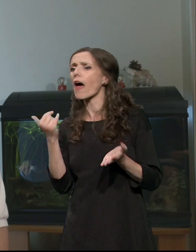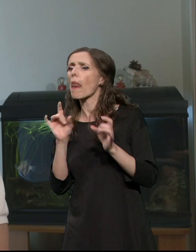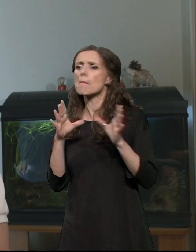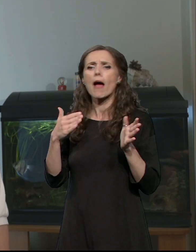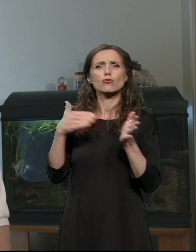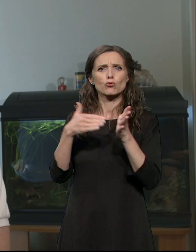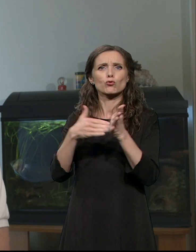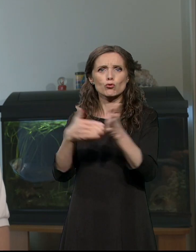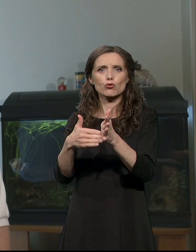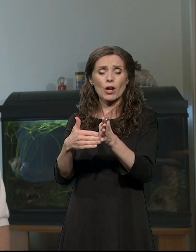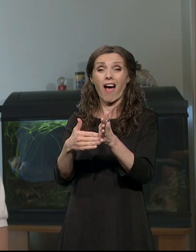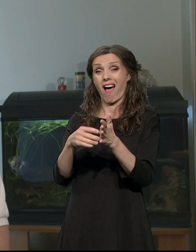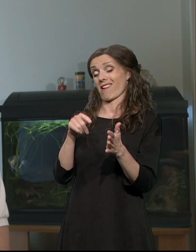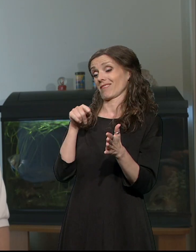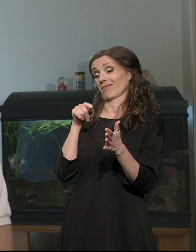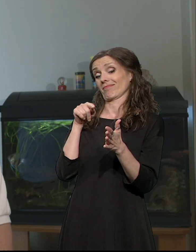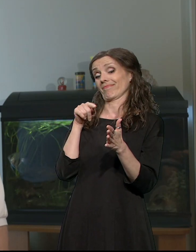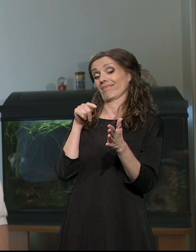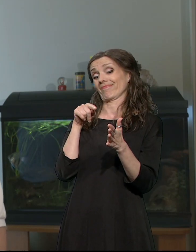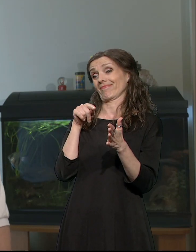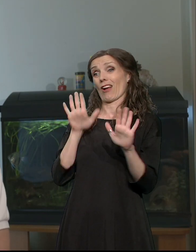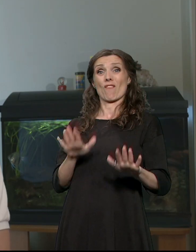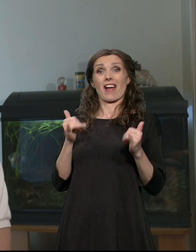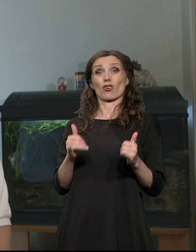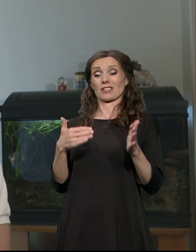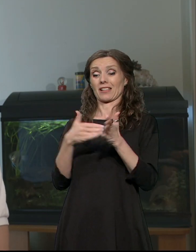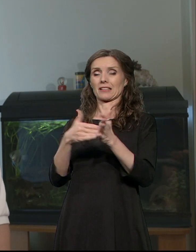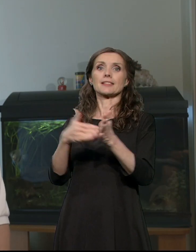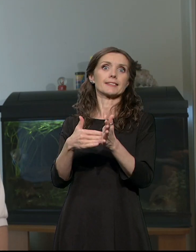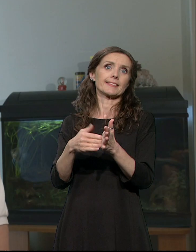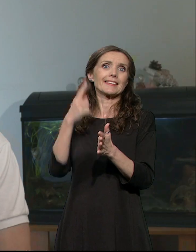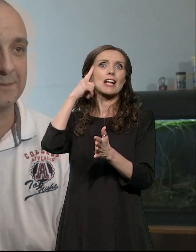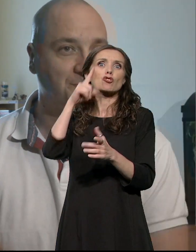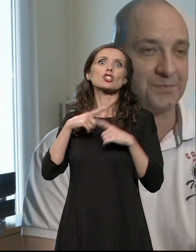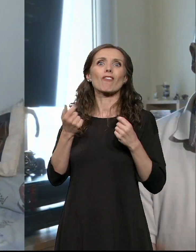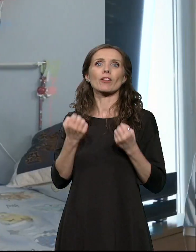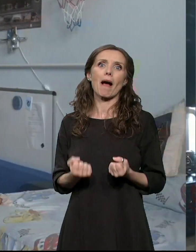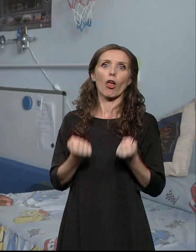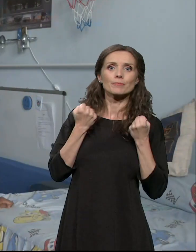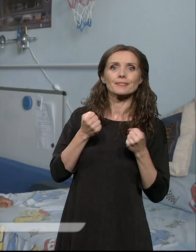ostalih stvari koje jednostavno u ovoj situaciji čini život malo komplikovanije mi deši.